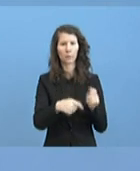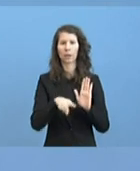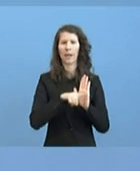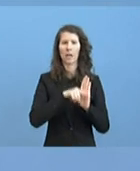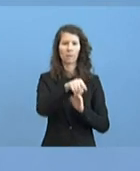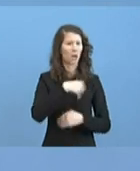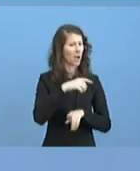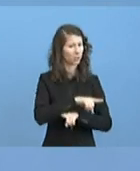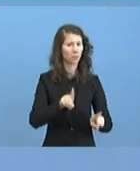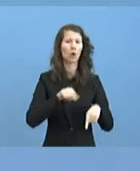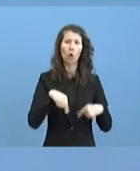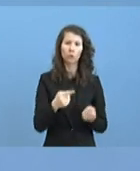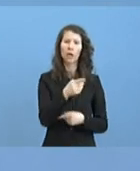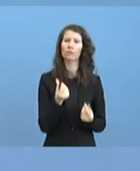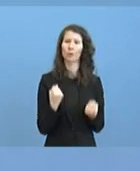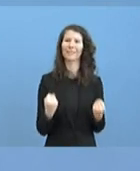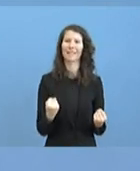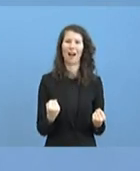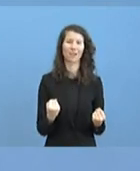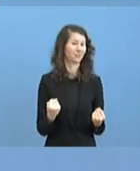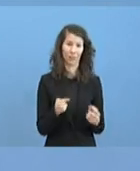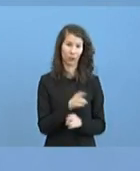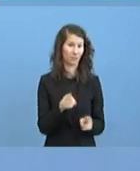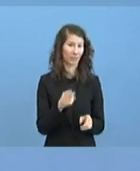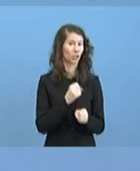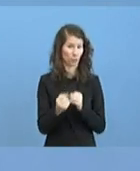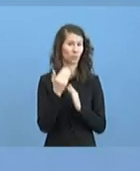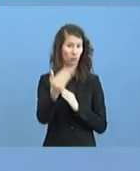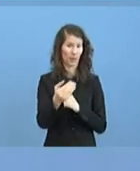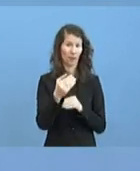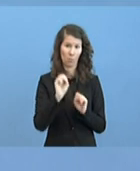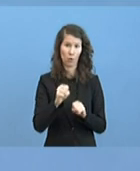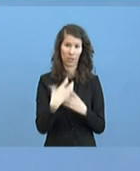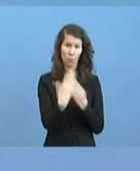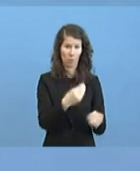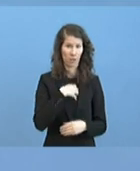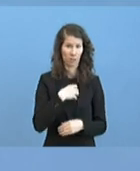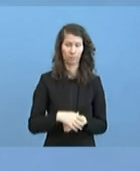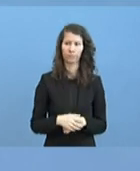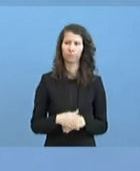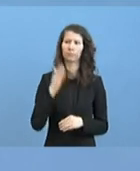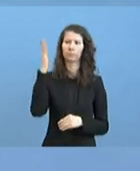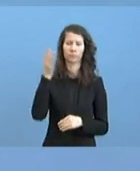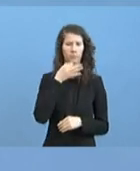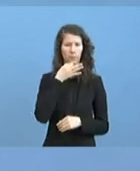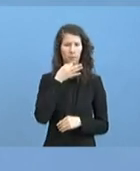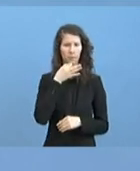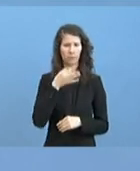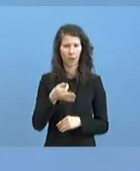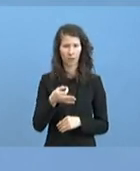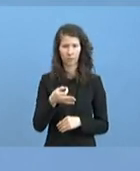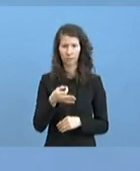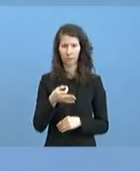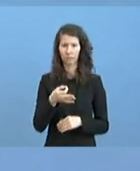Herr Plank dazu? Ja, im weitesten Sinne würde ich gerne auch an Sie erst mal das Gesundheitsministerium, aber vielleicht auch an den